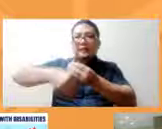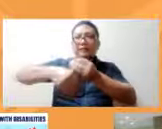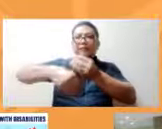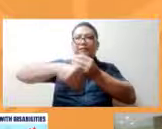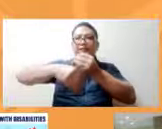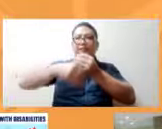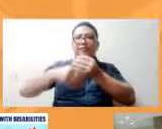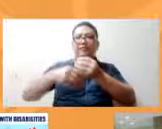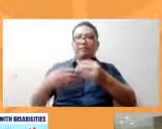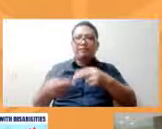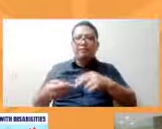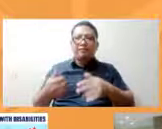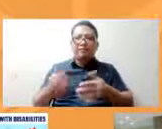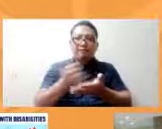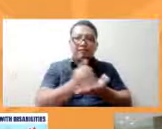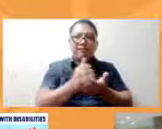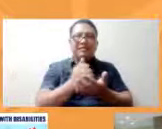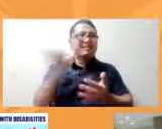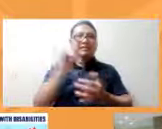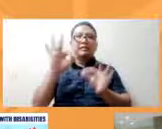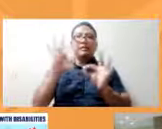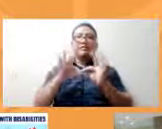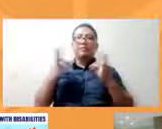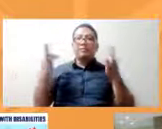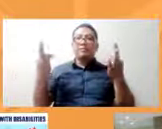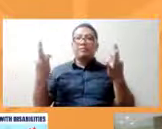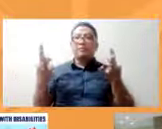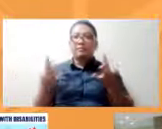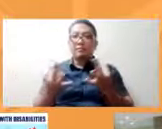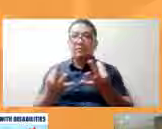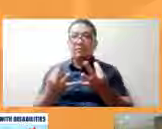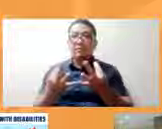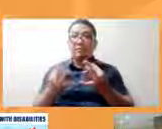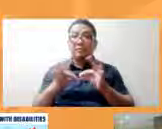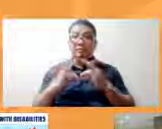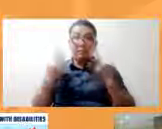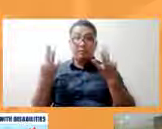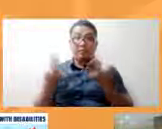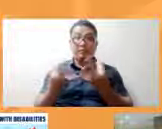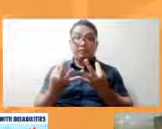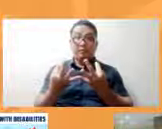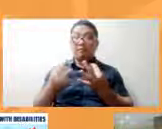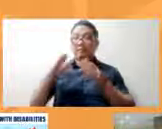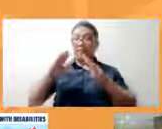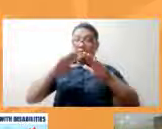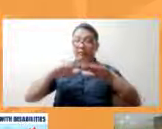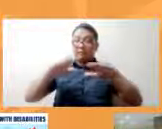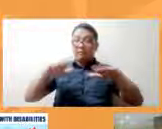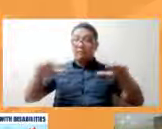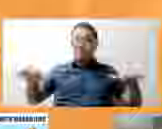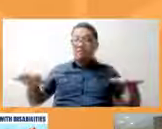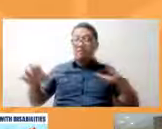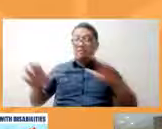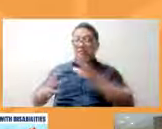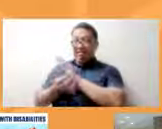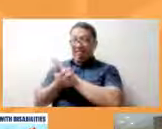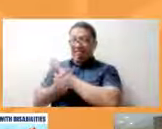arang isang amir niya ba yung mga anak na magagaliv